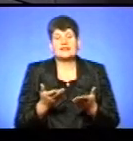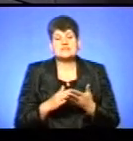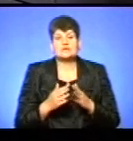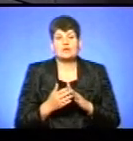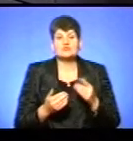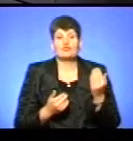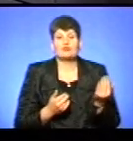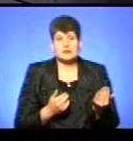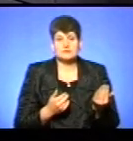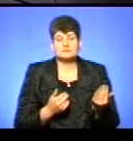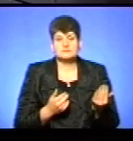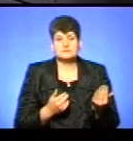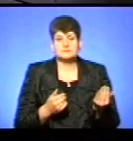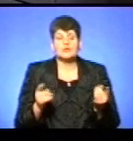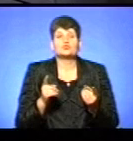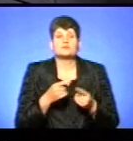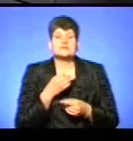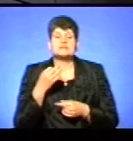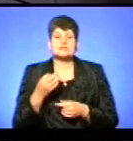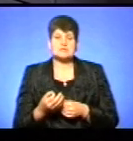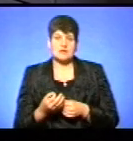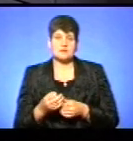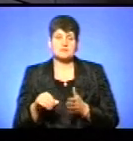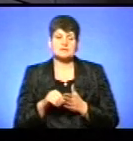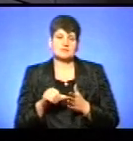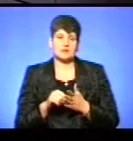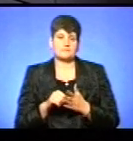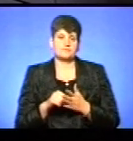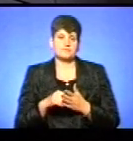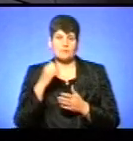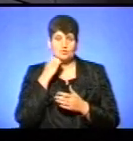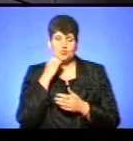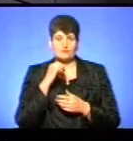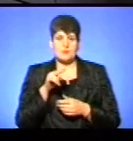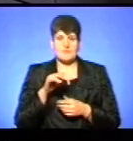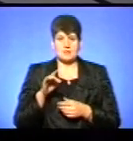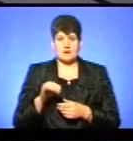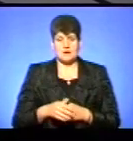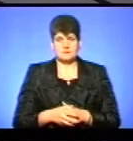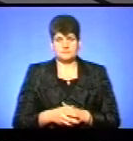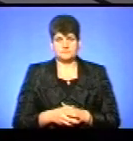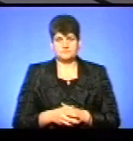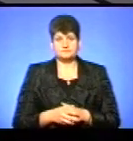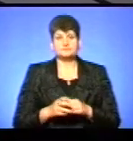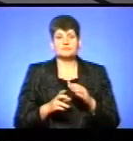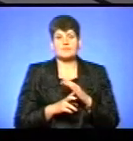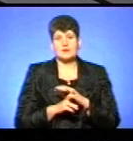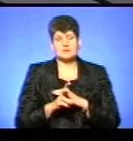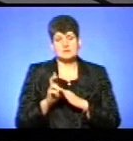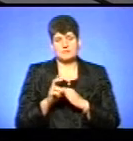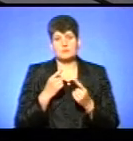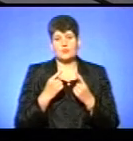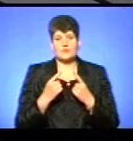вони і що б ви сказали, зокрема, представникам Московського патріархату? Сама церкви, ми